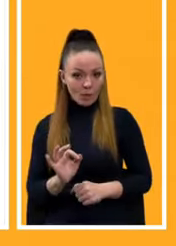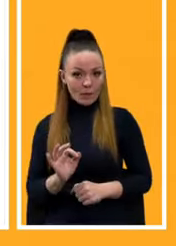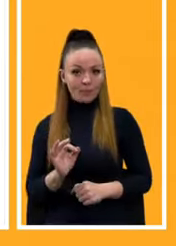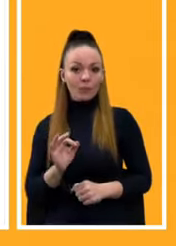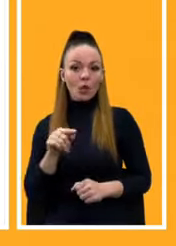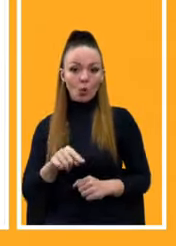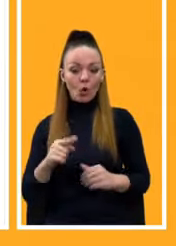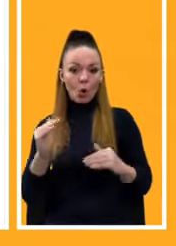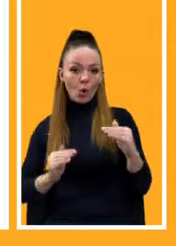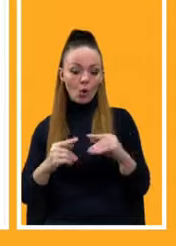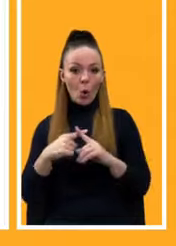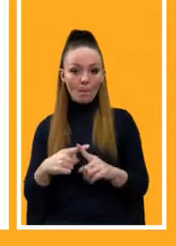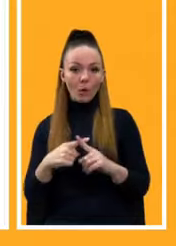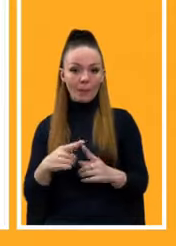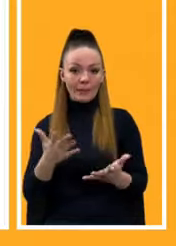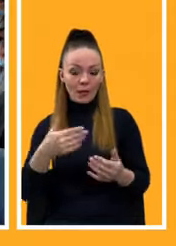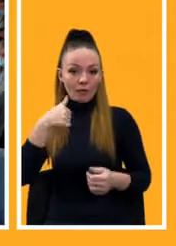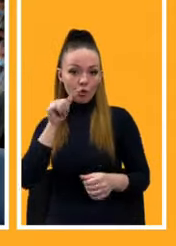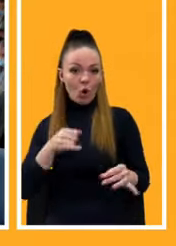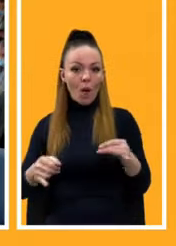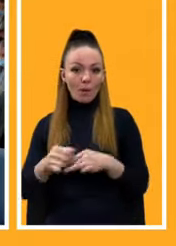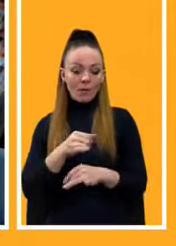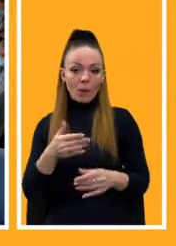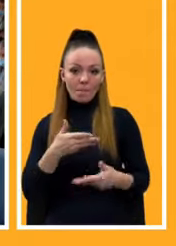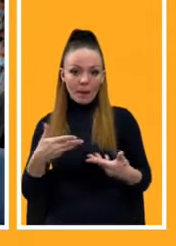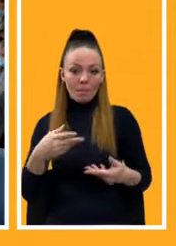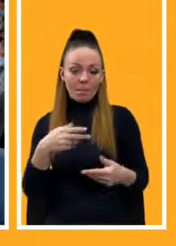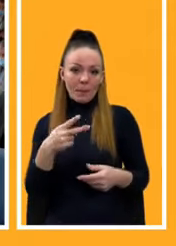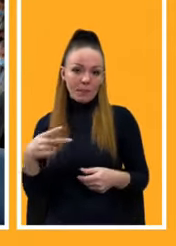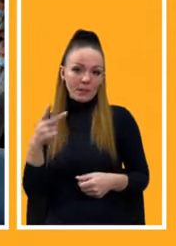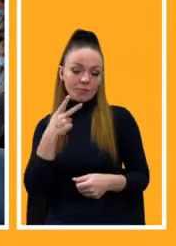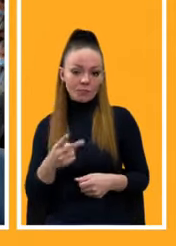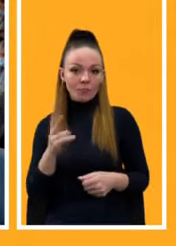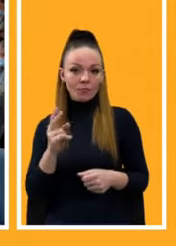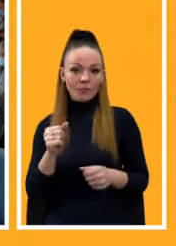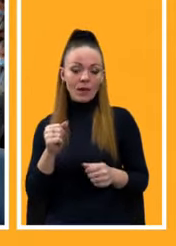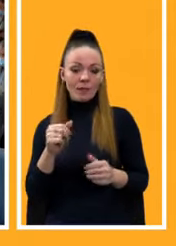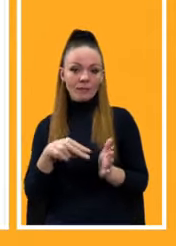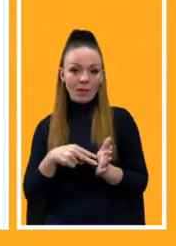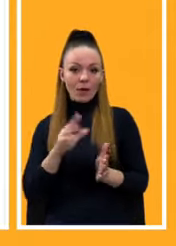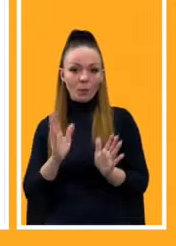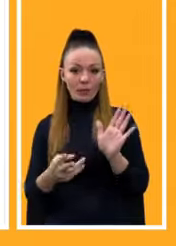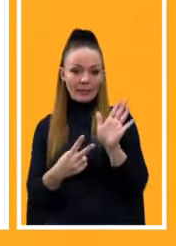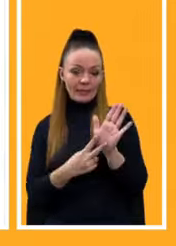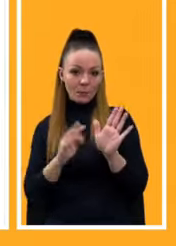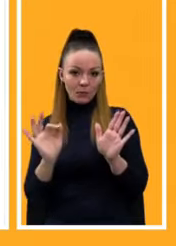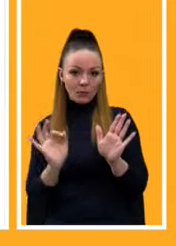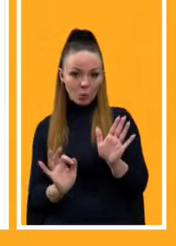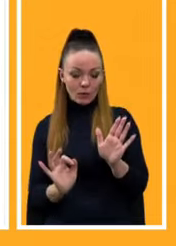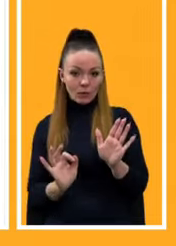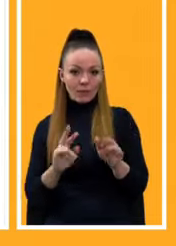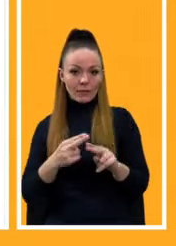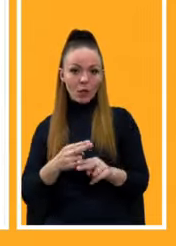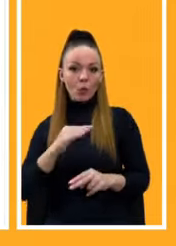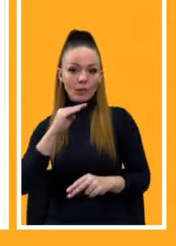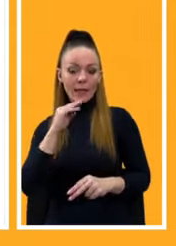компроміс, який ми вчора обговорювали, ми приблизно бачимо, що це буде ставка на рівні 7%. Я думаю, що це буде достатній стимул для